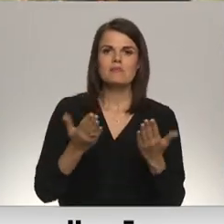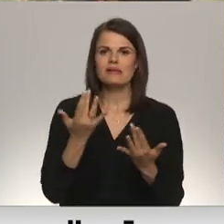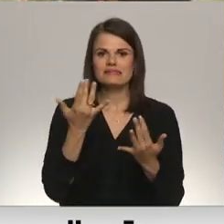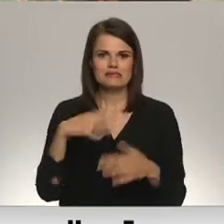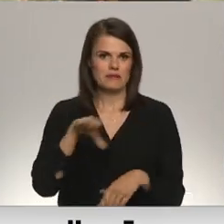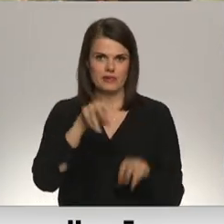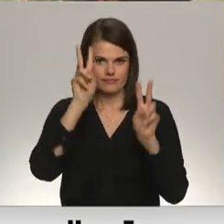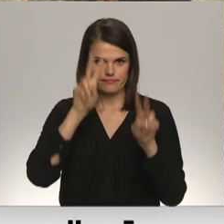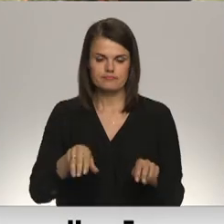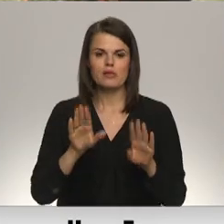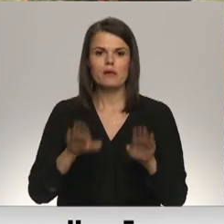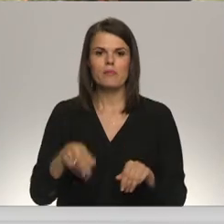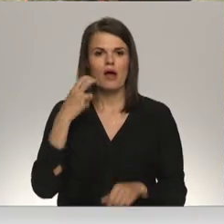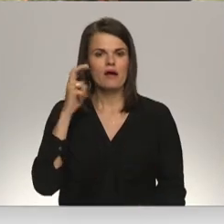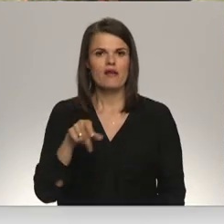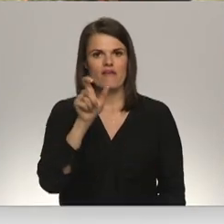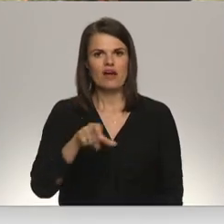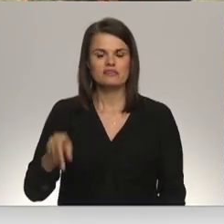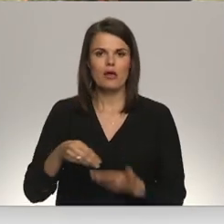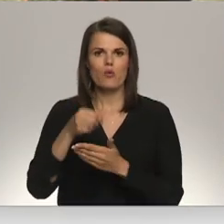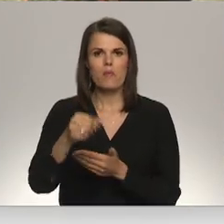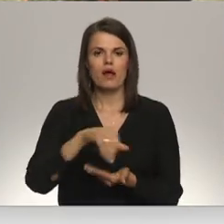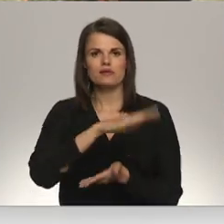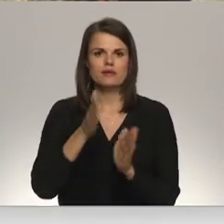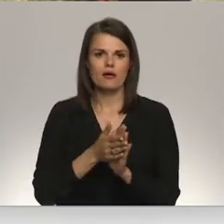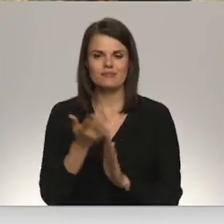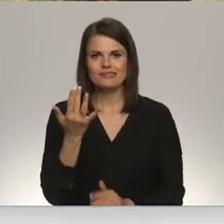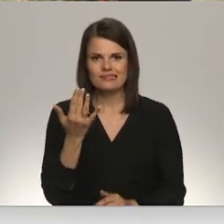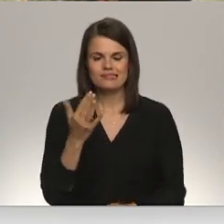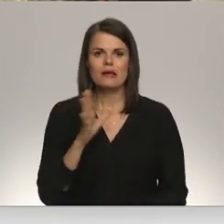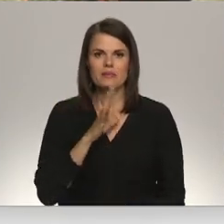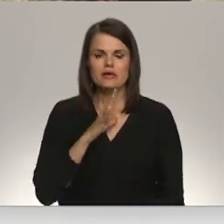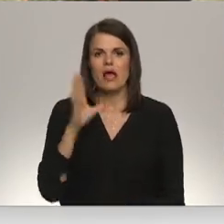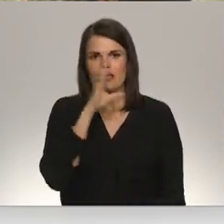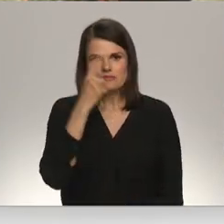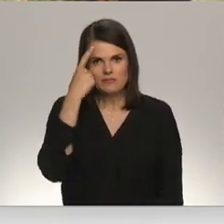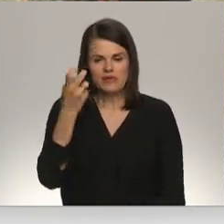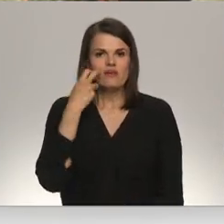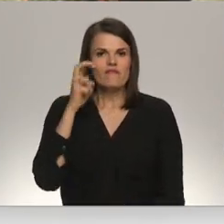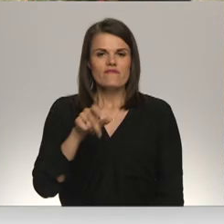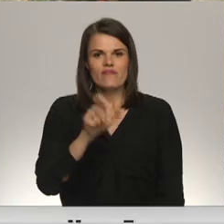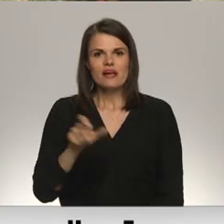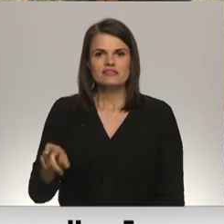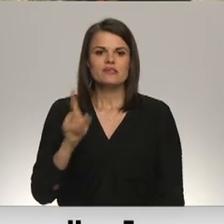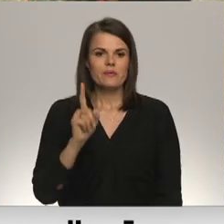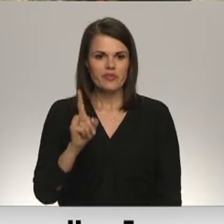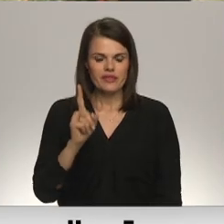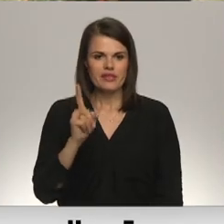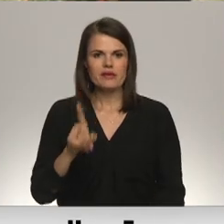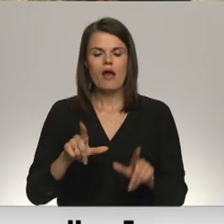nezinājām. Par to vecāku maksas apjomu bija iespējams paziņot vecākiem tikai jau